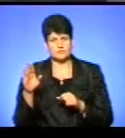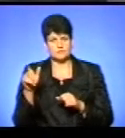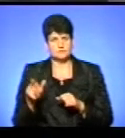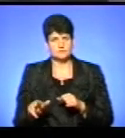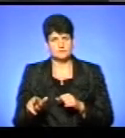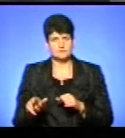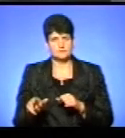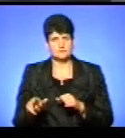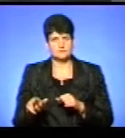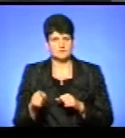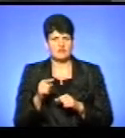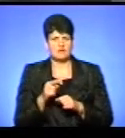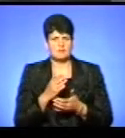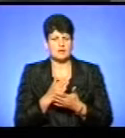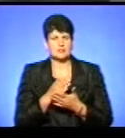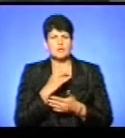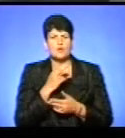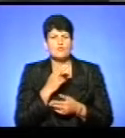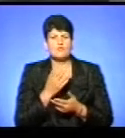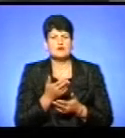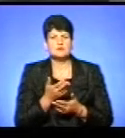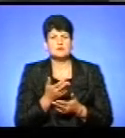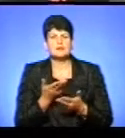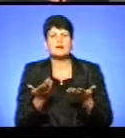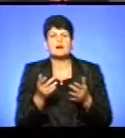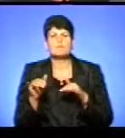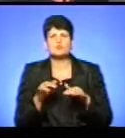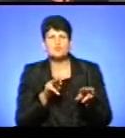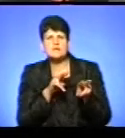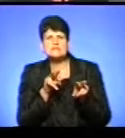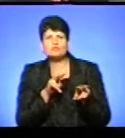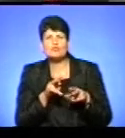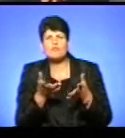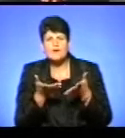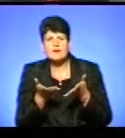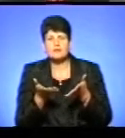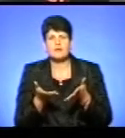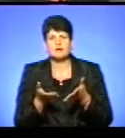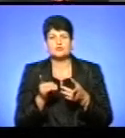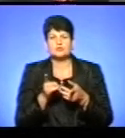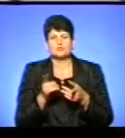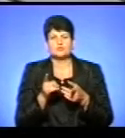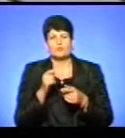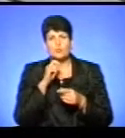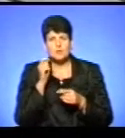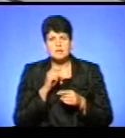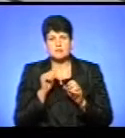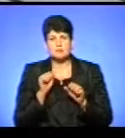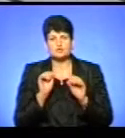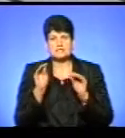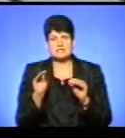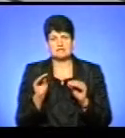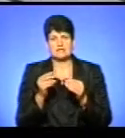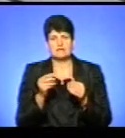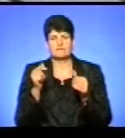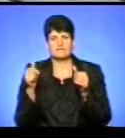Ви маєте на увазі... Яка процедура відслідкування? Тобто, зазвичай в Україні можуть ставити вивіски